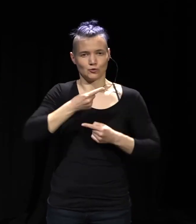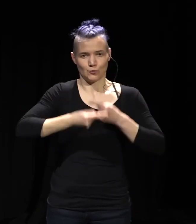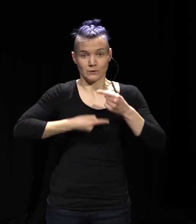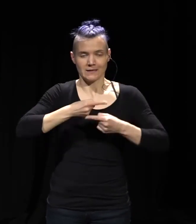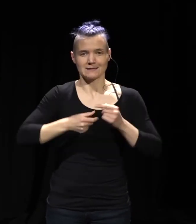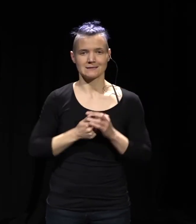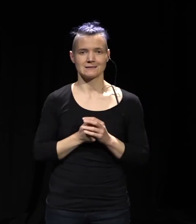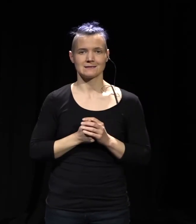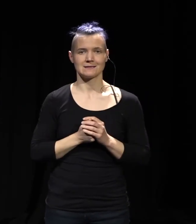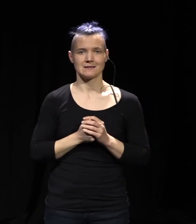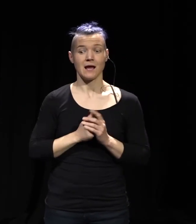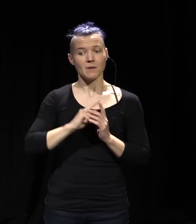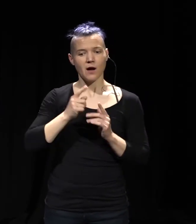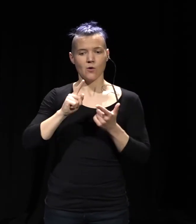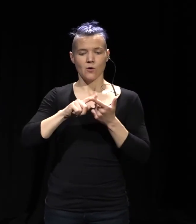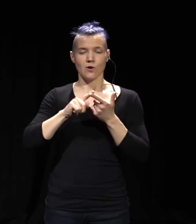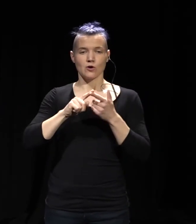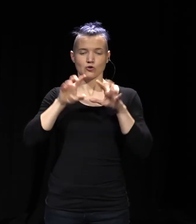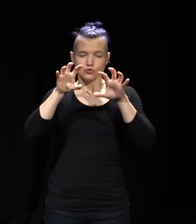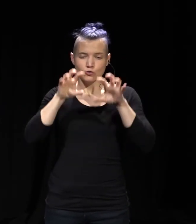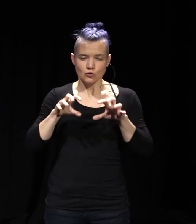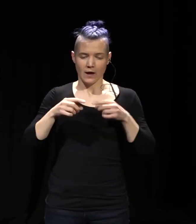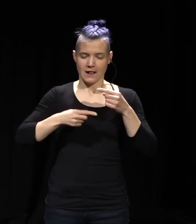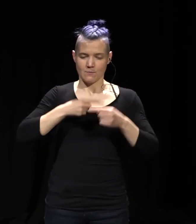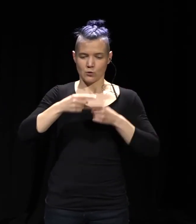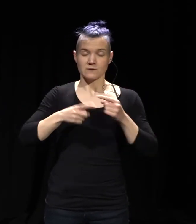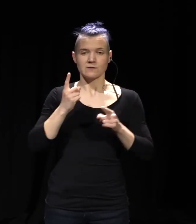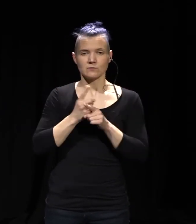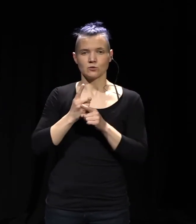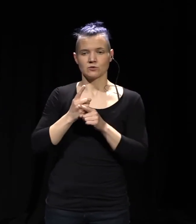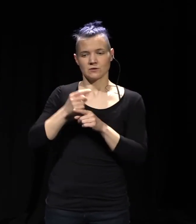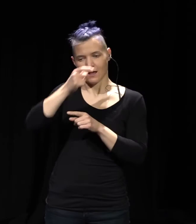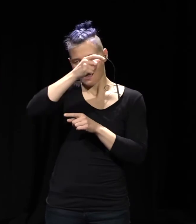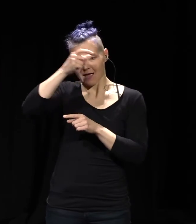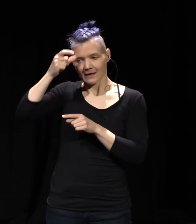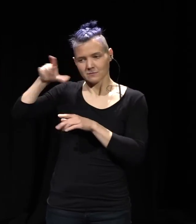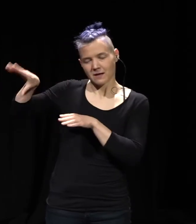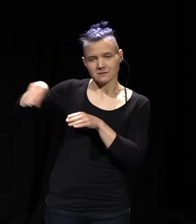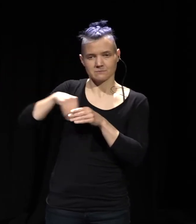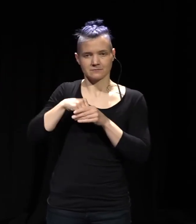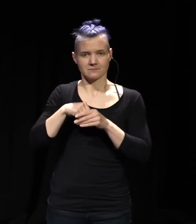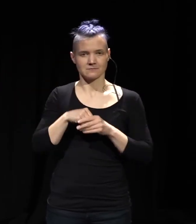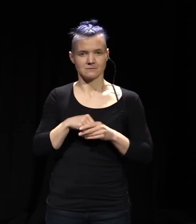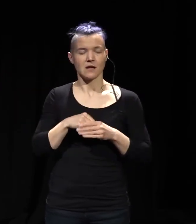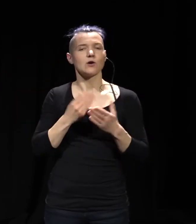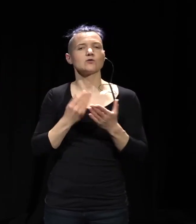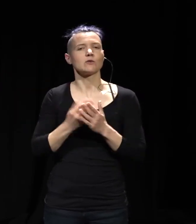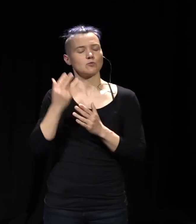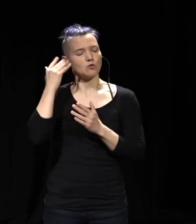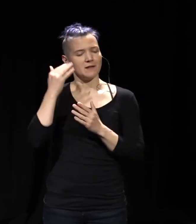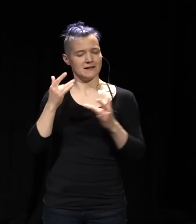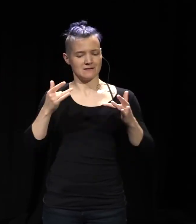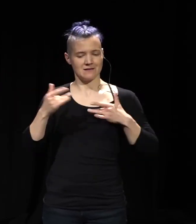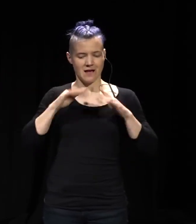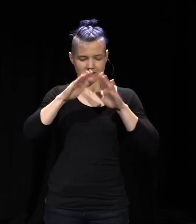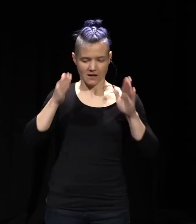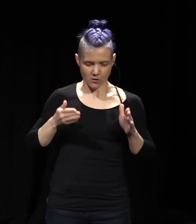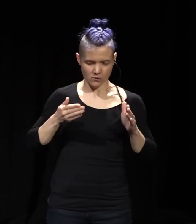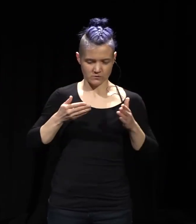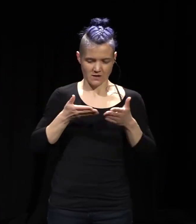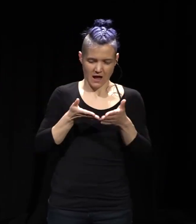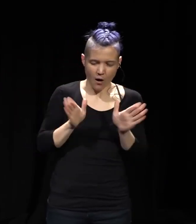auch in die strukturellen Prozesse. Also wenn es jetzt auch gerade darum geht, wie müssen sich Häuser weiterentwickeln, wie müssen die sich öffnen,